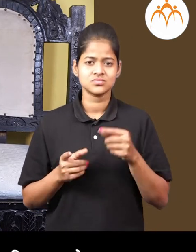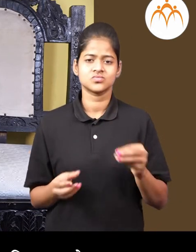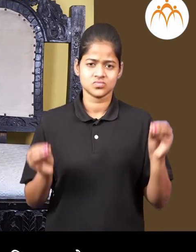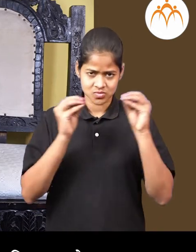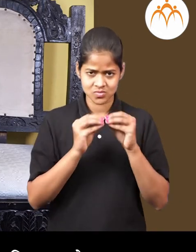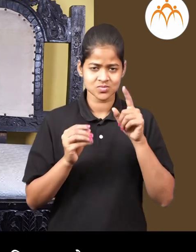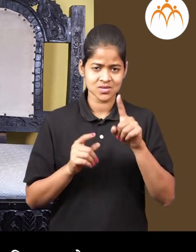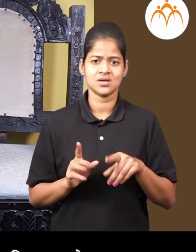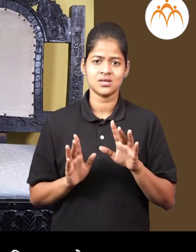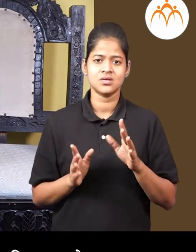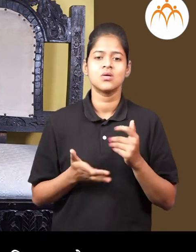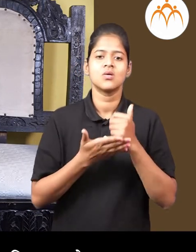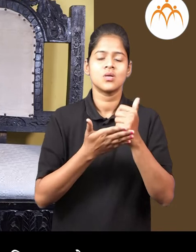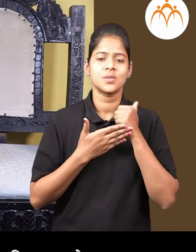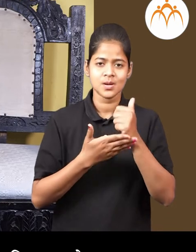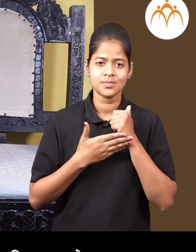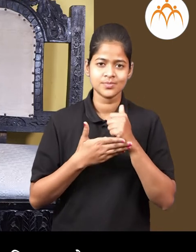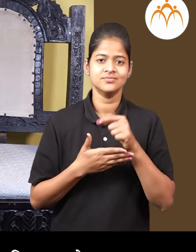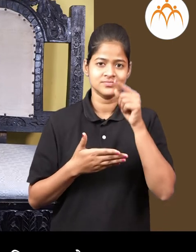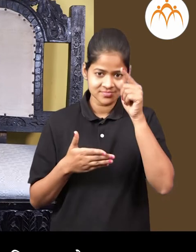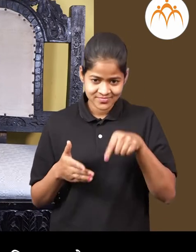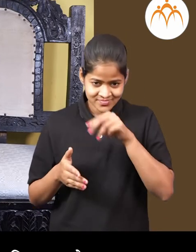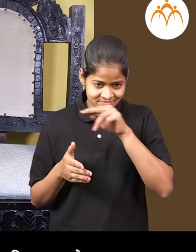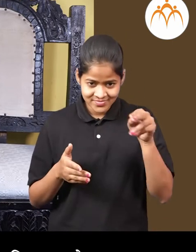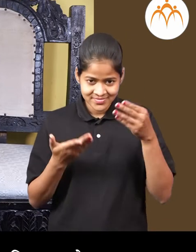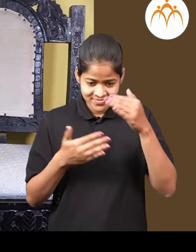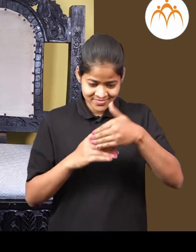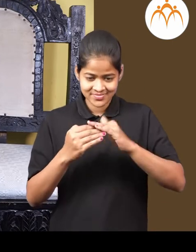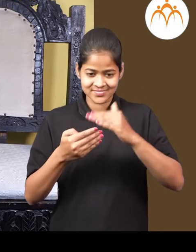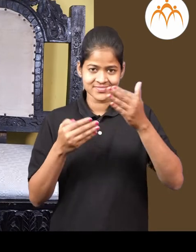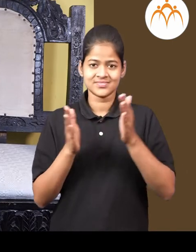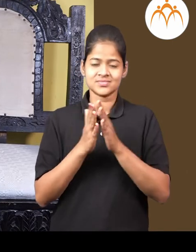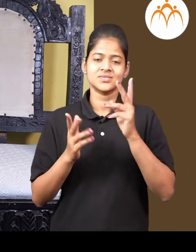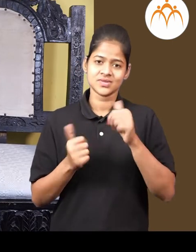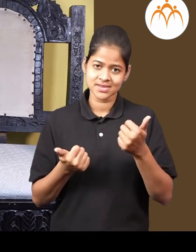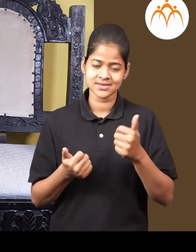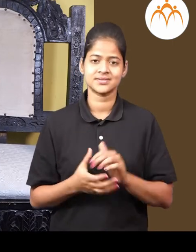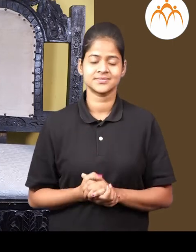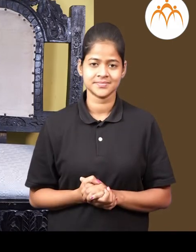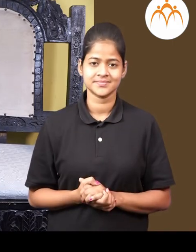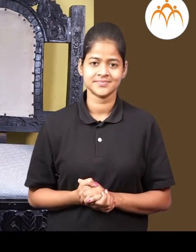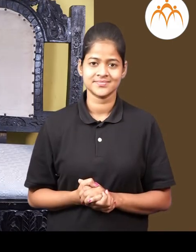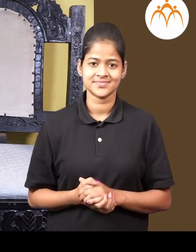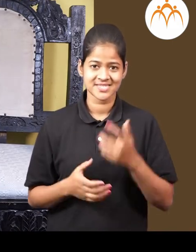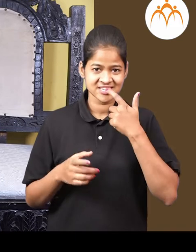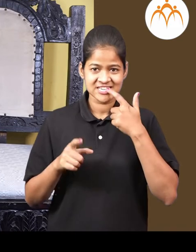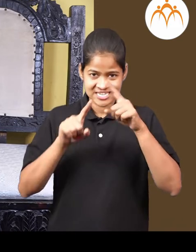जाच्या संदरभात ती आकुरुती सममितास्ते आता हारुमाल बग हां